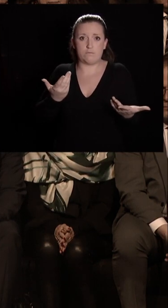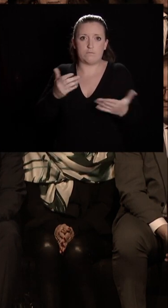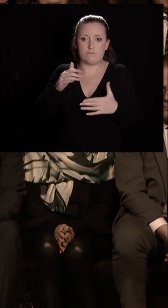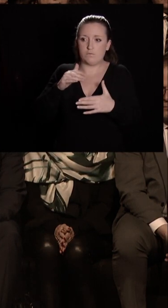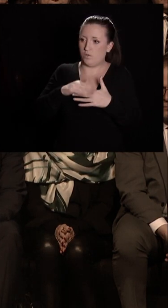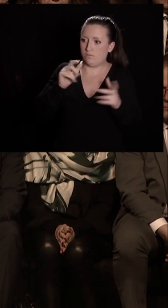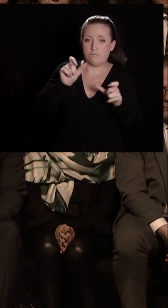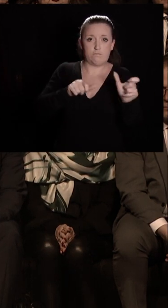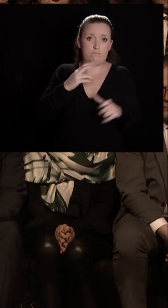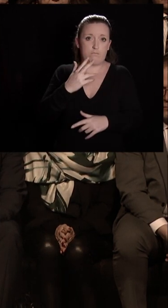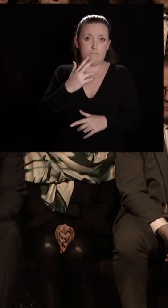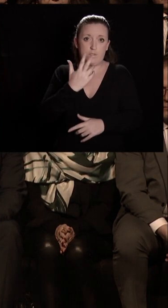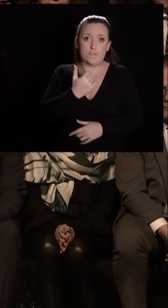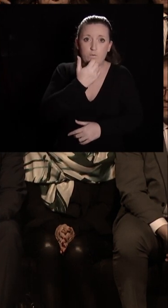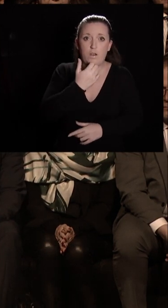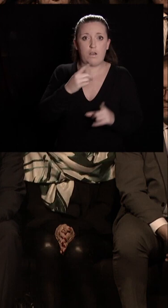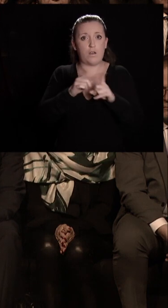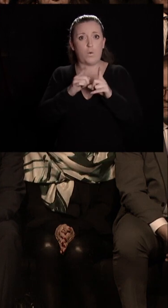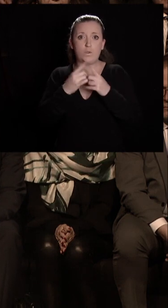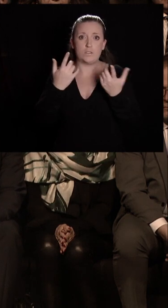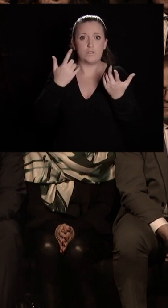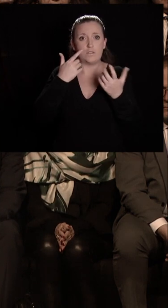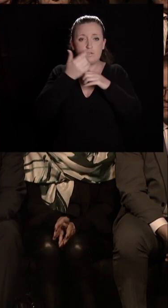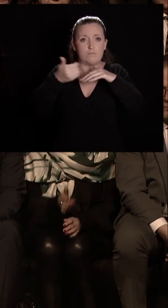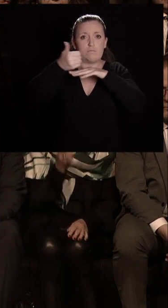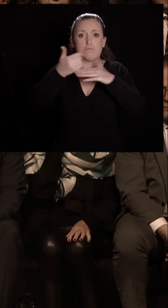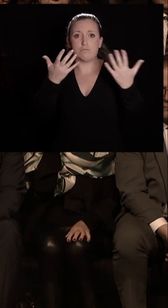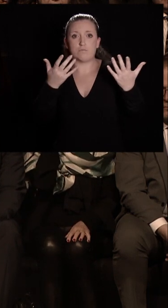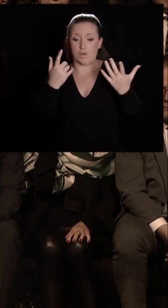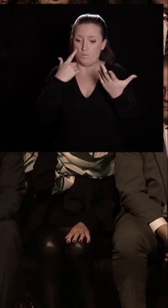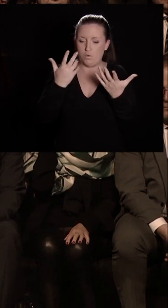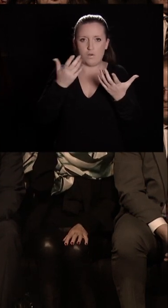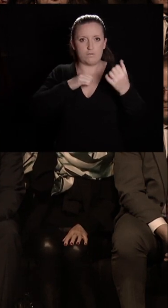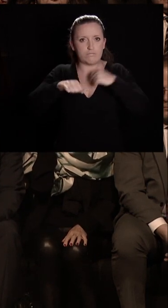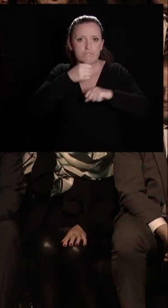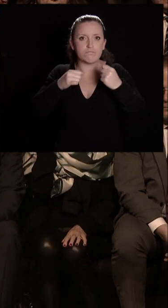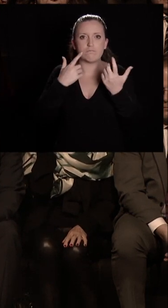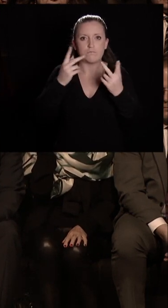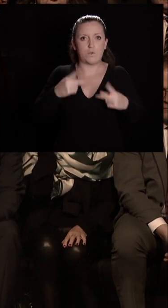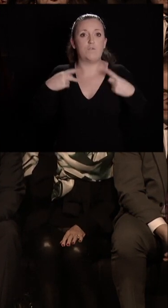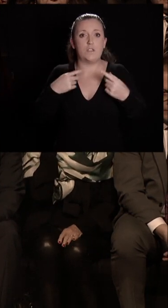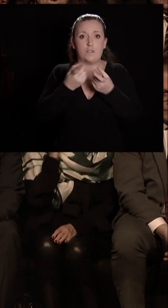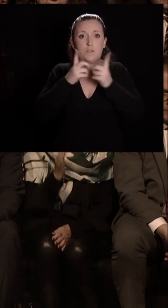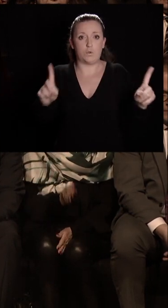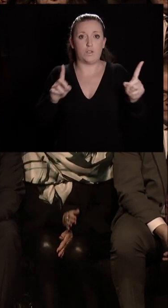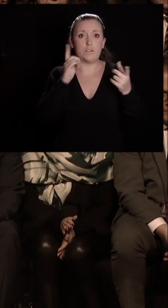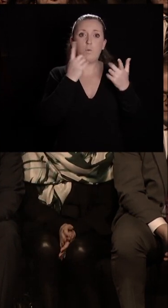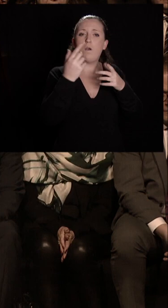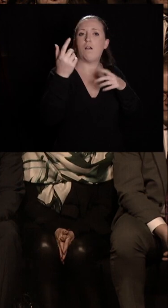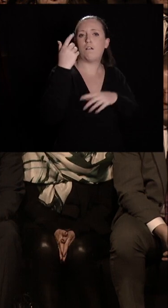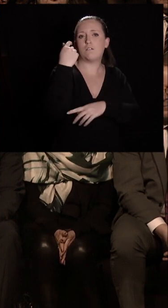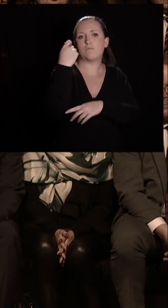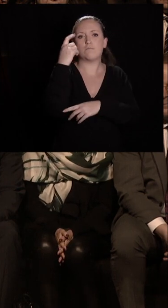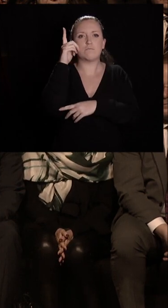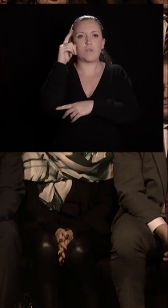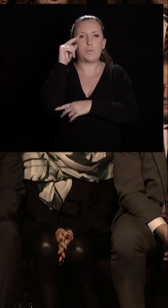mais aussi des corps intermédiaires pour structurer notre vie démocratique au sein d'une République décentralisée et lui